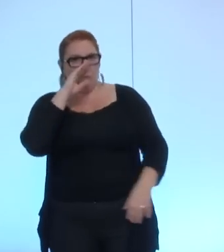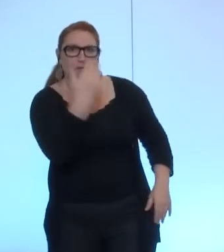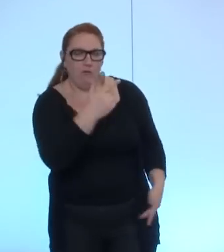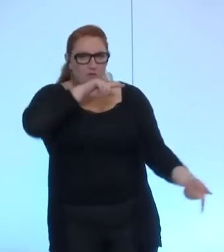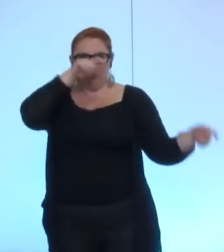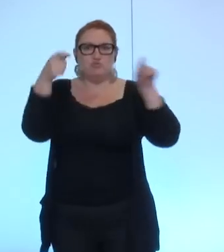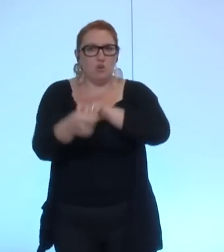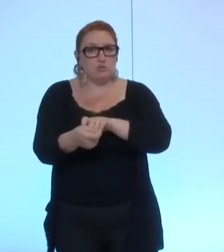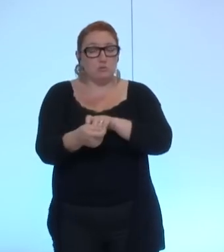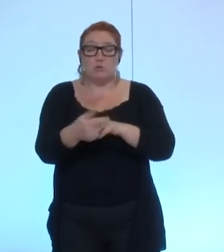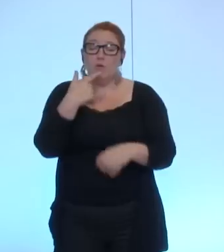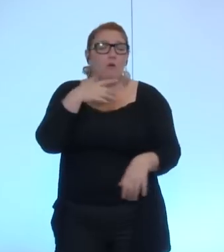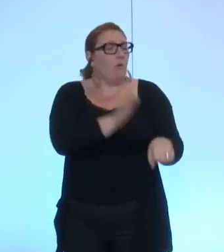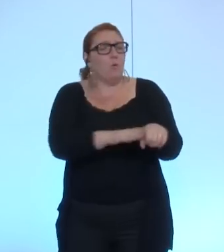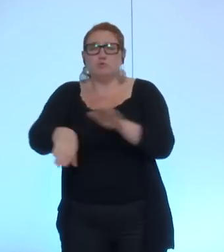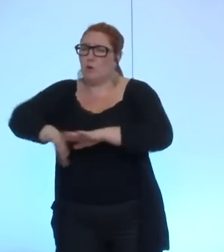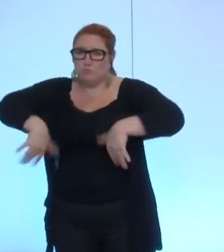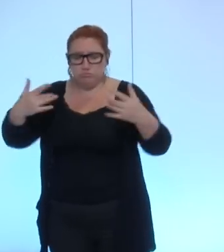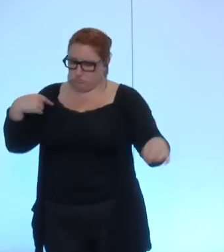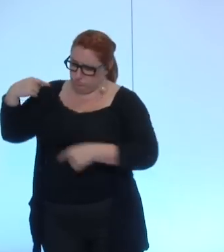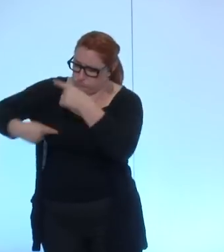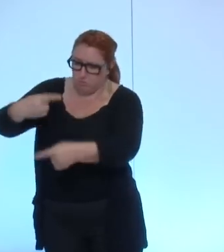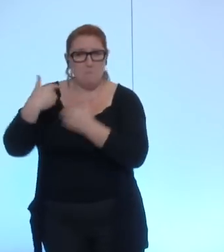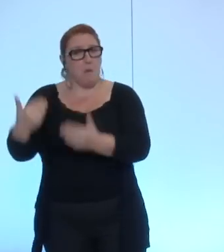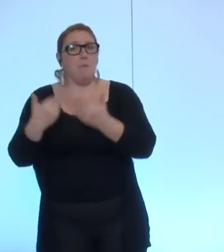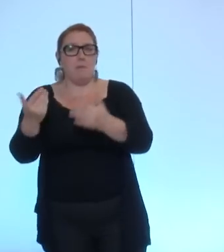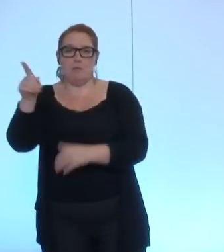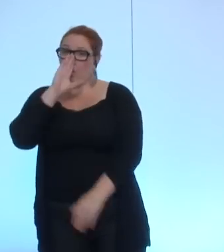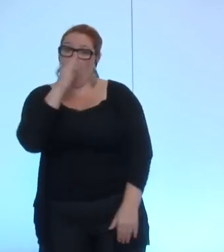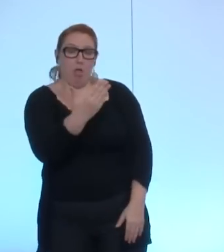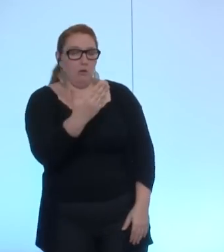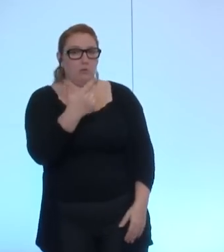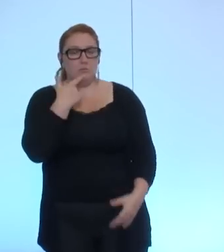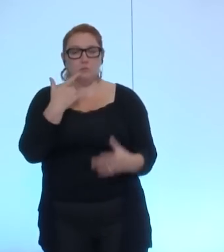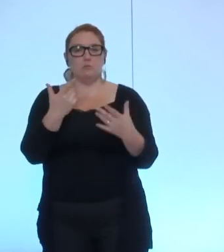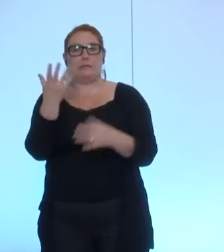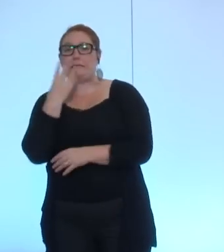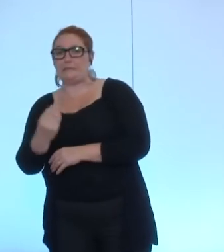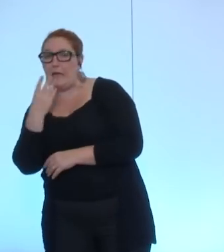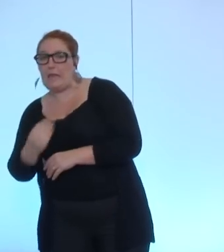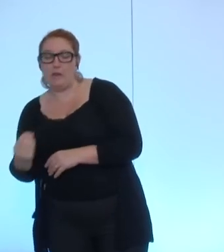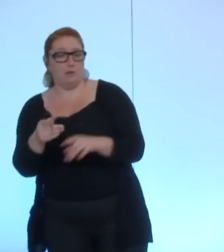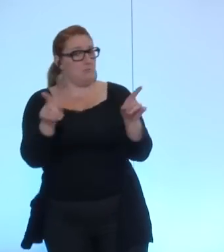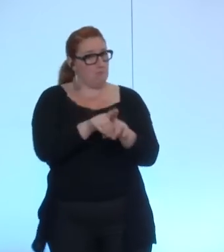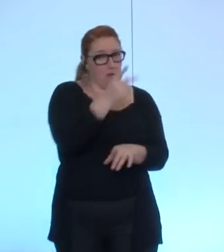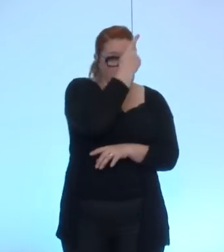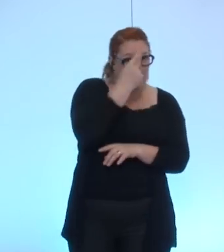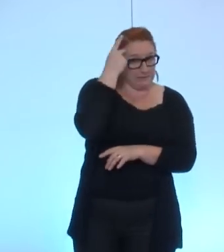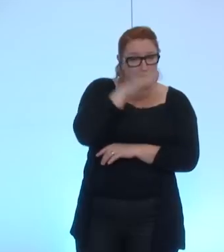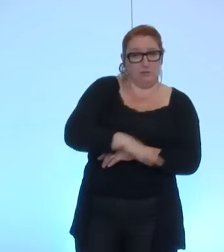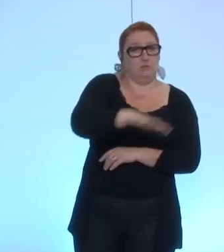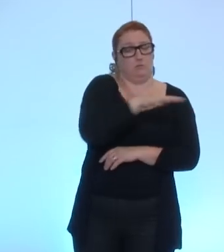ce quelle que soit la couleur politique de nos gouvernements respectifs le droit pour les peuples israéliens comme palestiniens